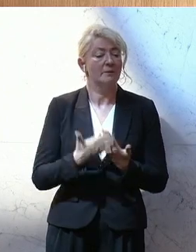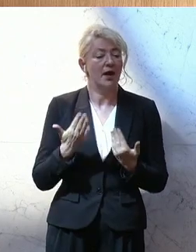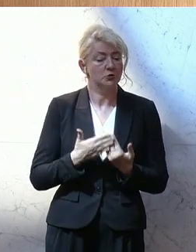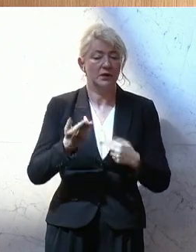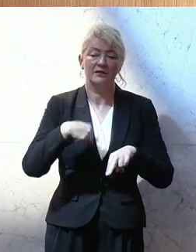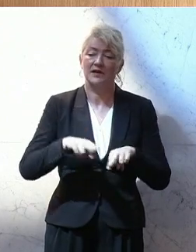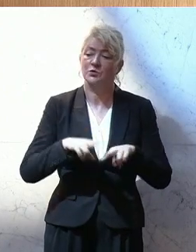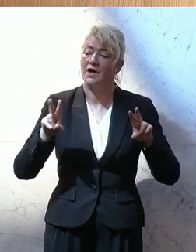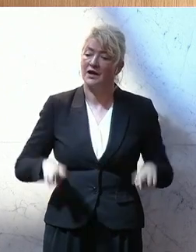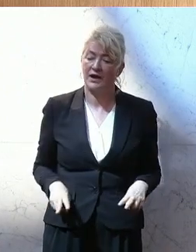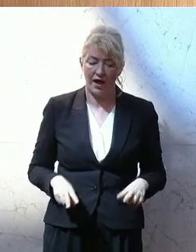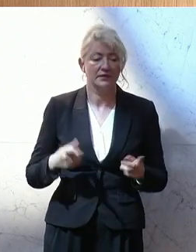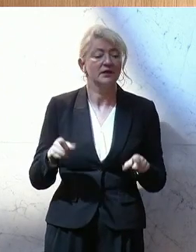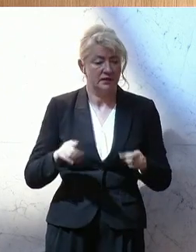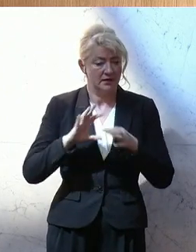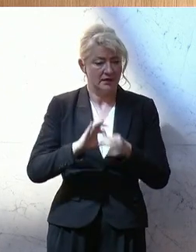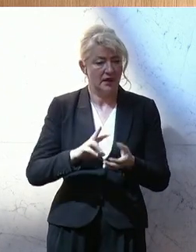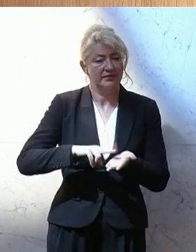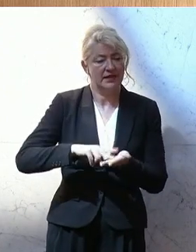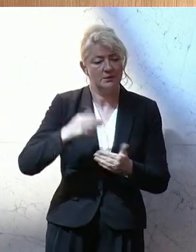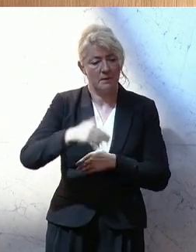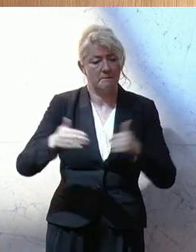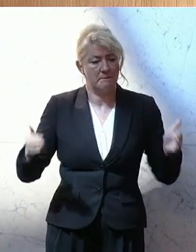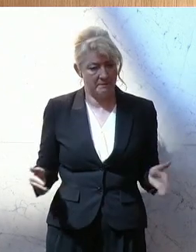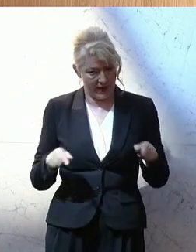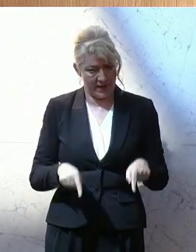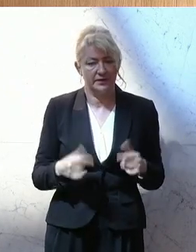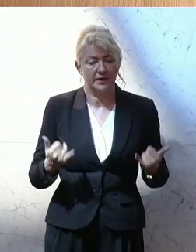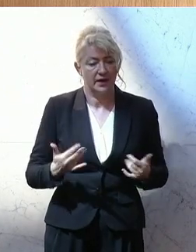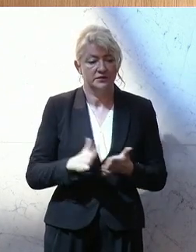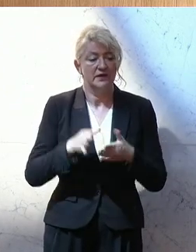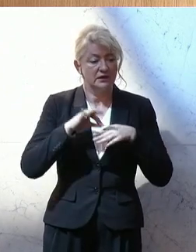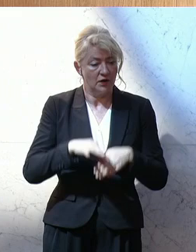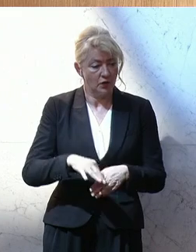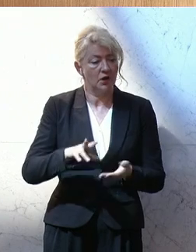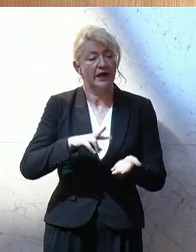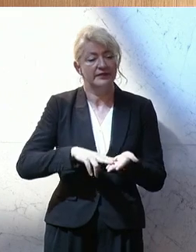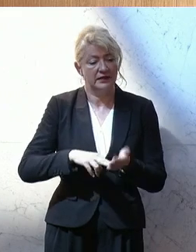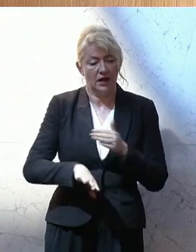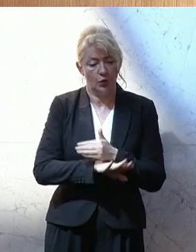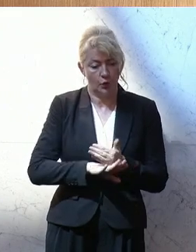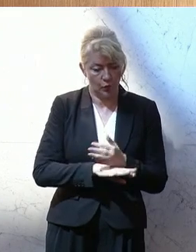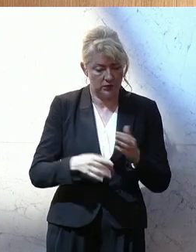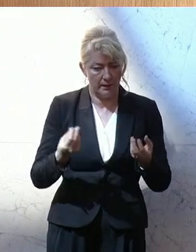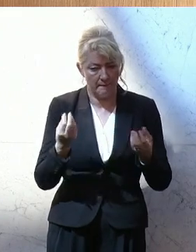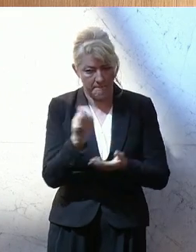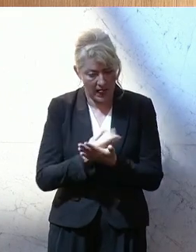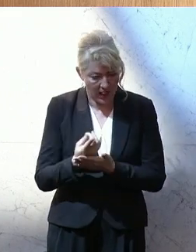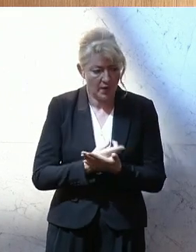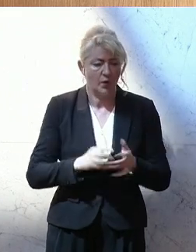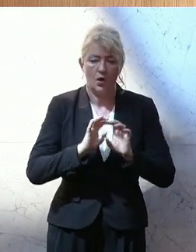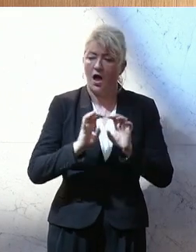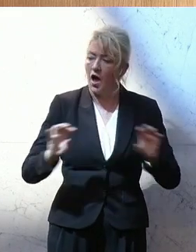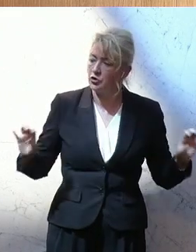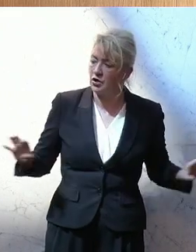der Nationalrat mein Digitalisierungspaket. Nach der Einführung der digitalen Grundbildung, der Ausstattung aller Schülerinnen